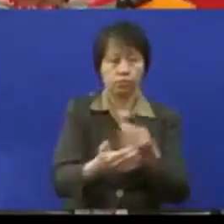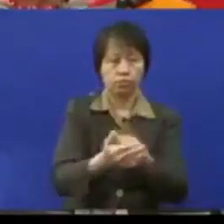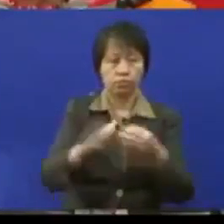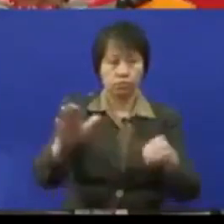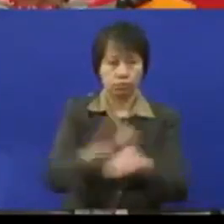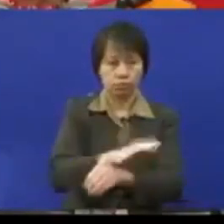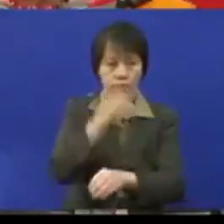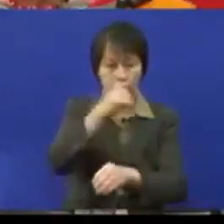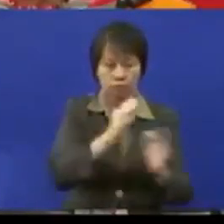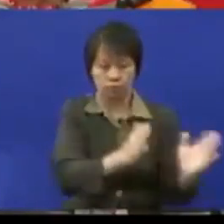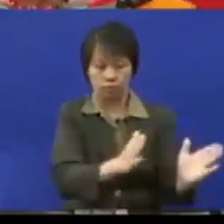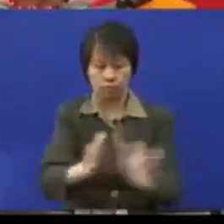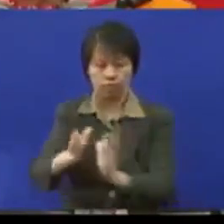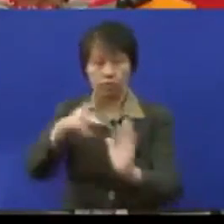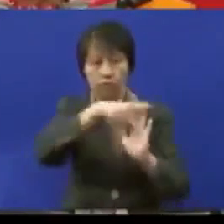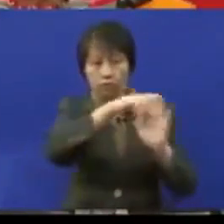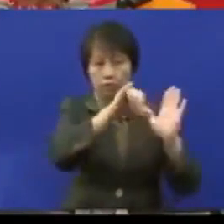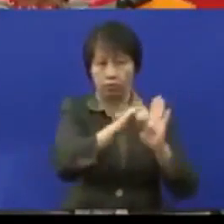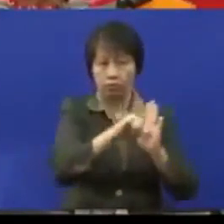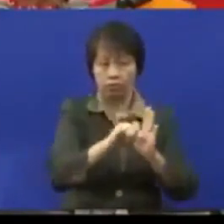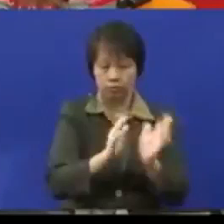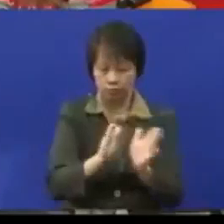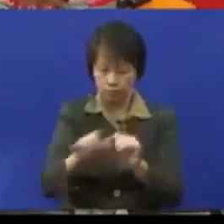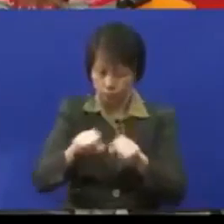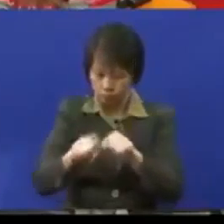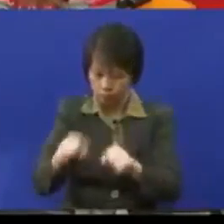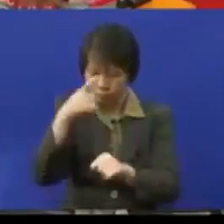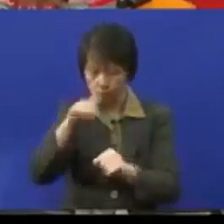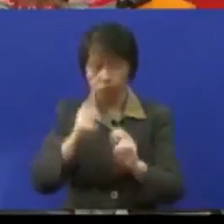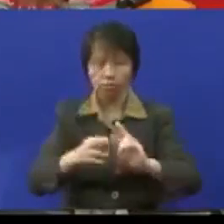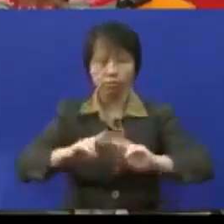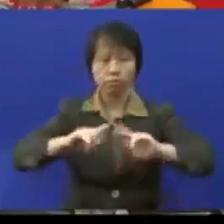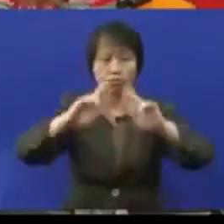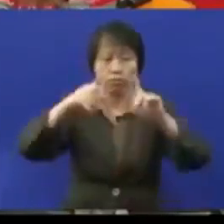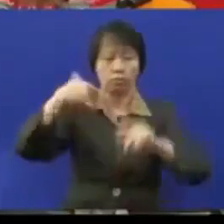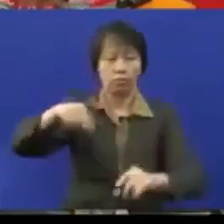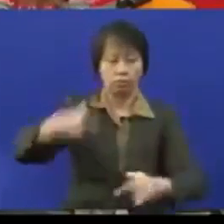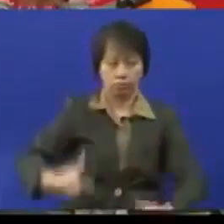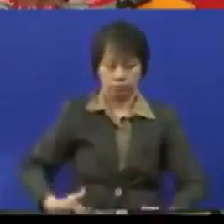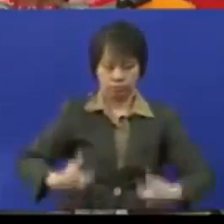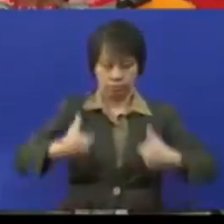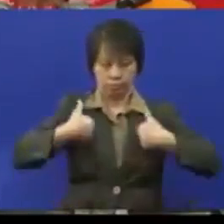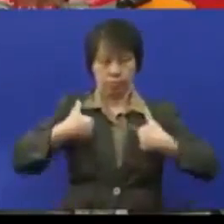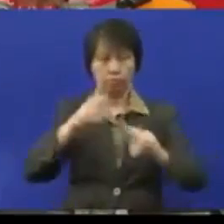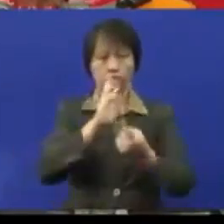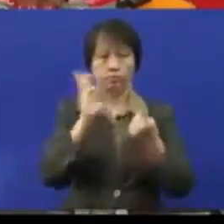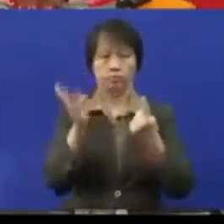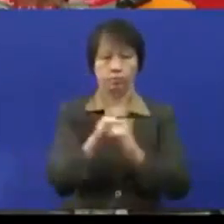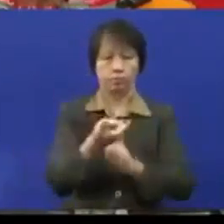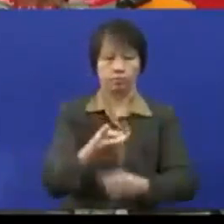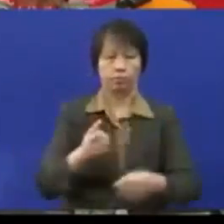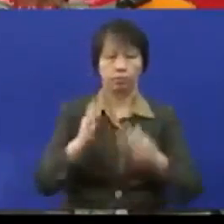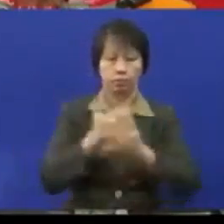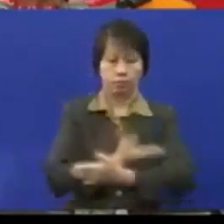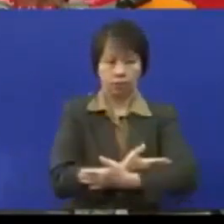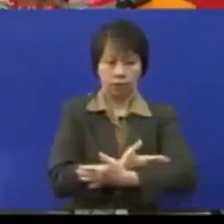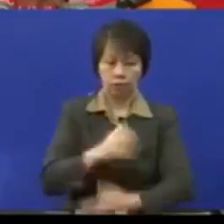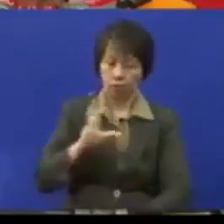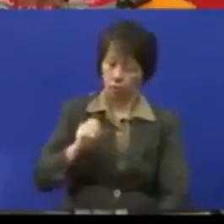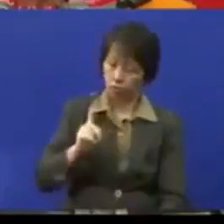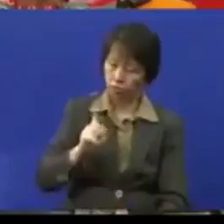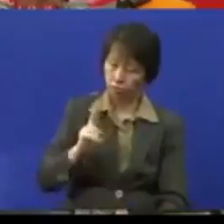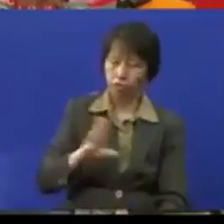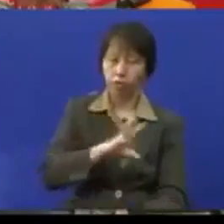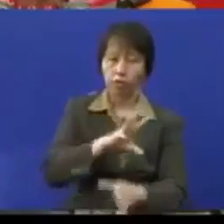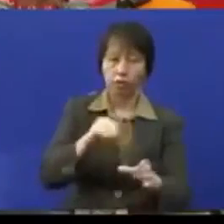mengatur polisi negeri secara strategik bagi meningkatkan kualiti hidup dan kebajikan anak-anak kelainan upaya termasuk